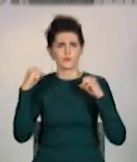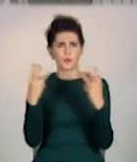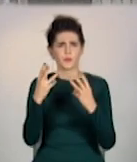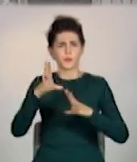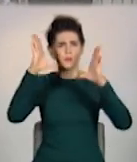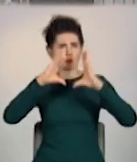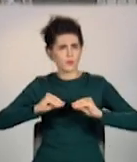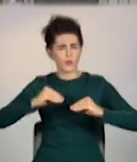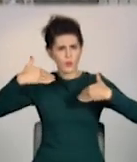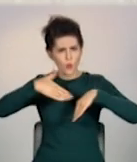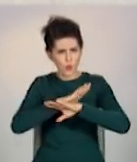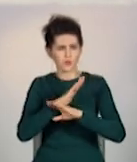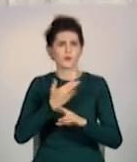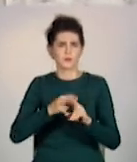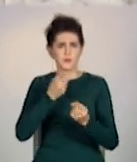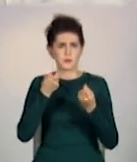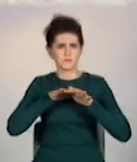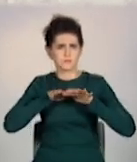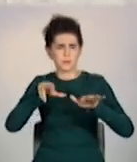пожежу вночі та димить і досі.